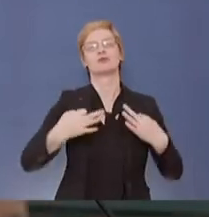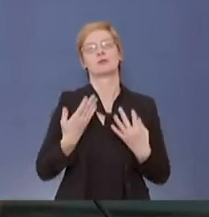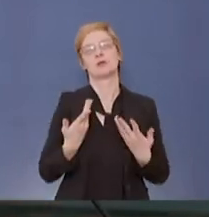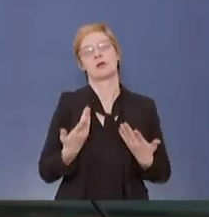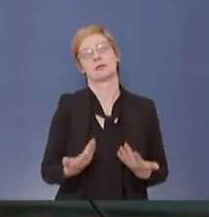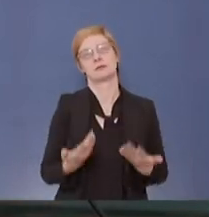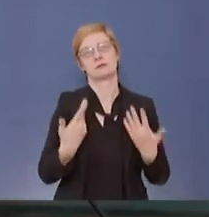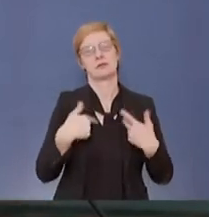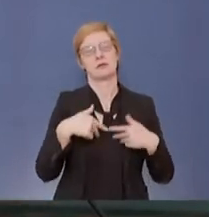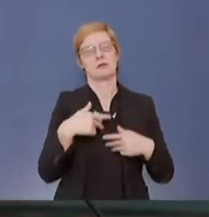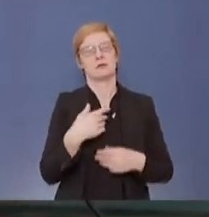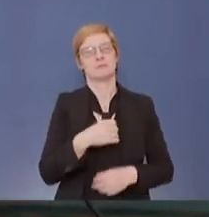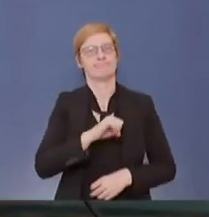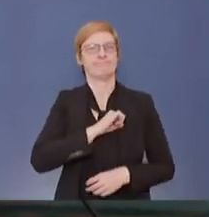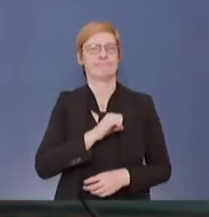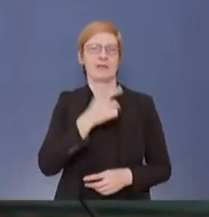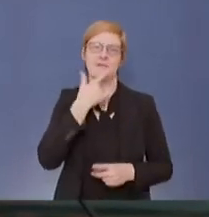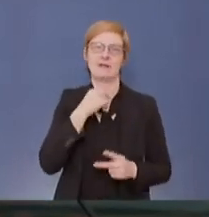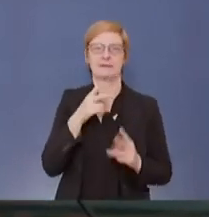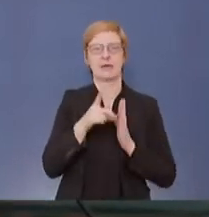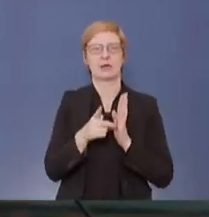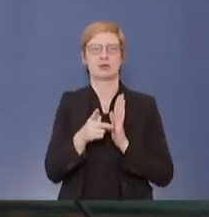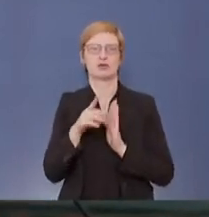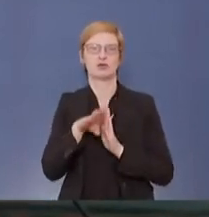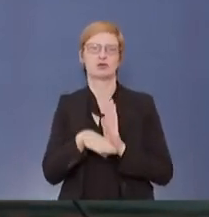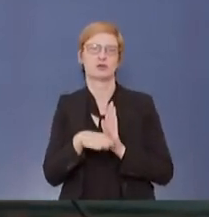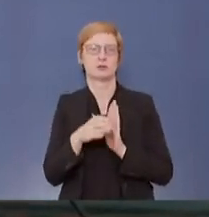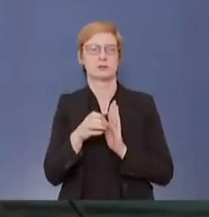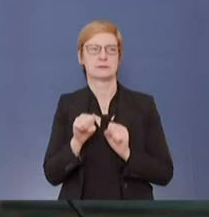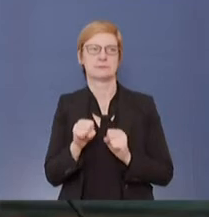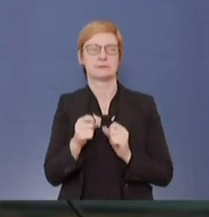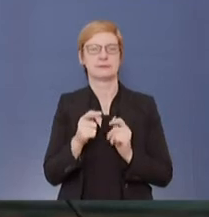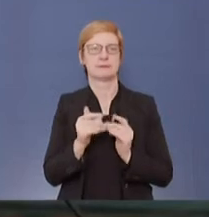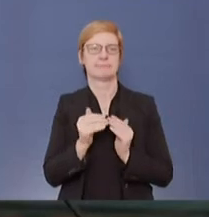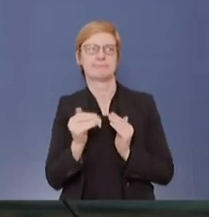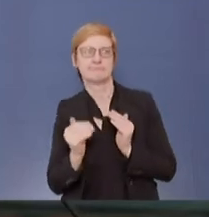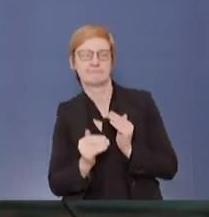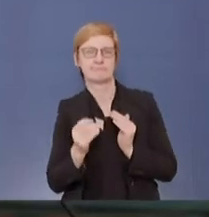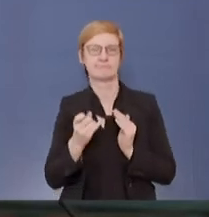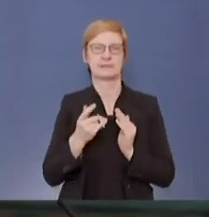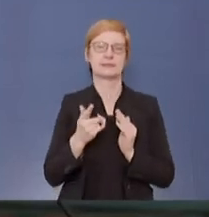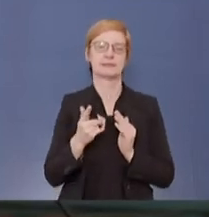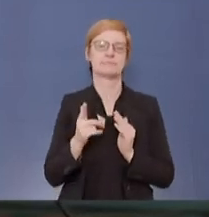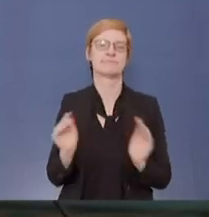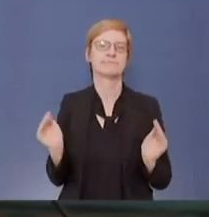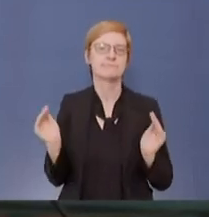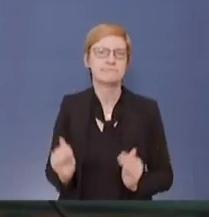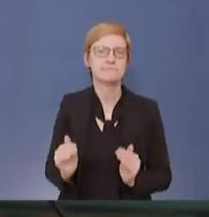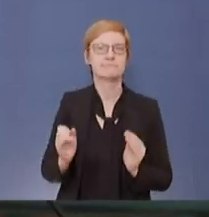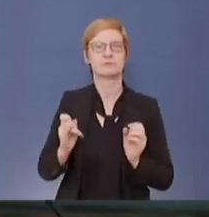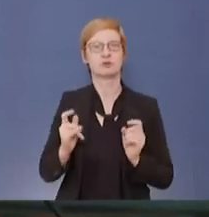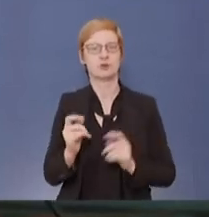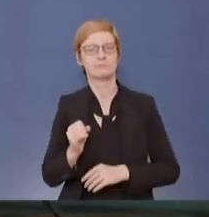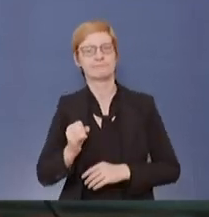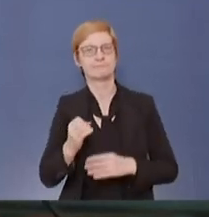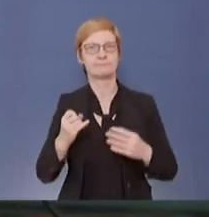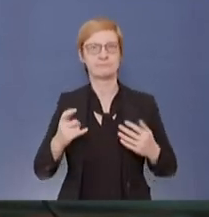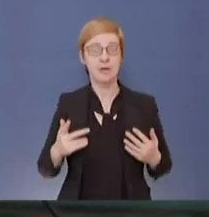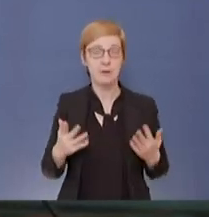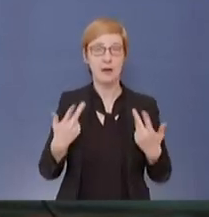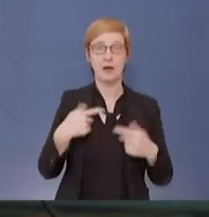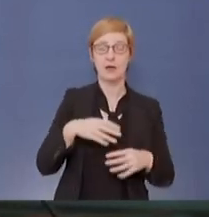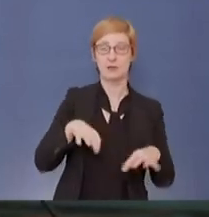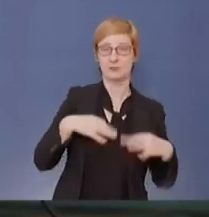Datenschutz zu machen oder zumindest den Datenschutz nicht zu streng zu sehen. Da würde mich interessieren, wie die beiden Ressorts, Gesundheitsministerium und